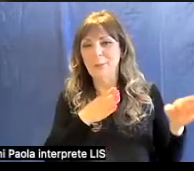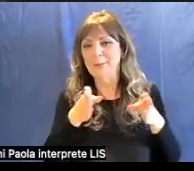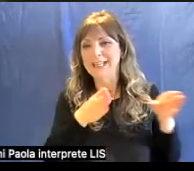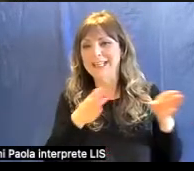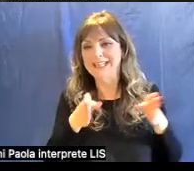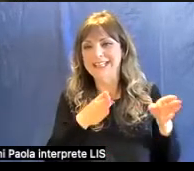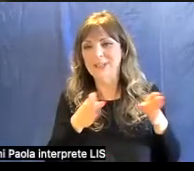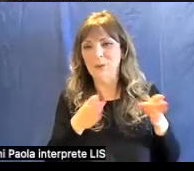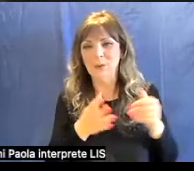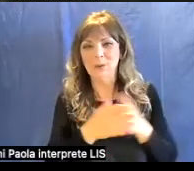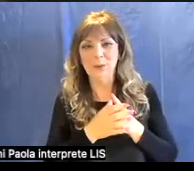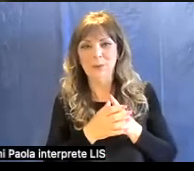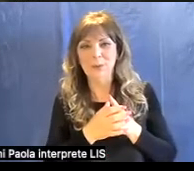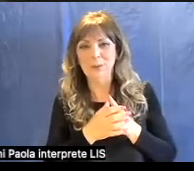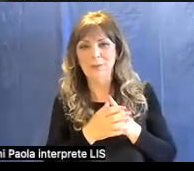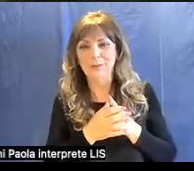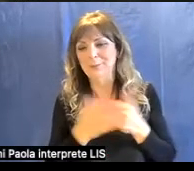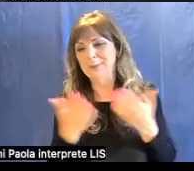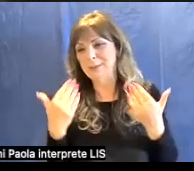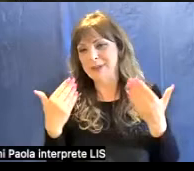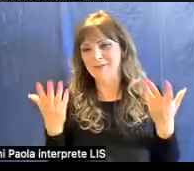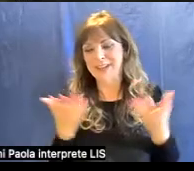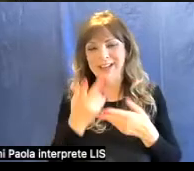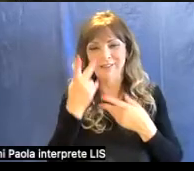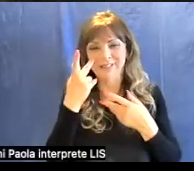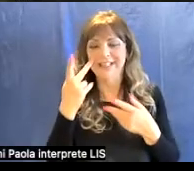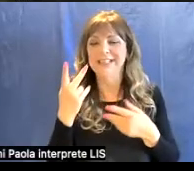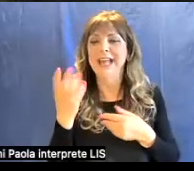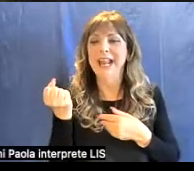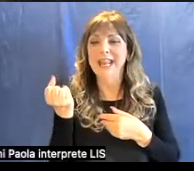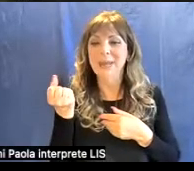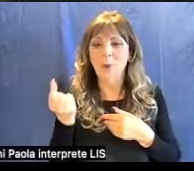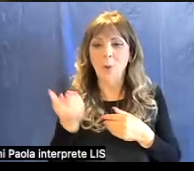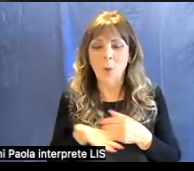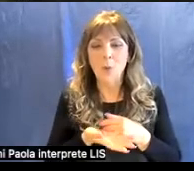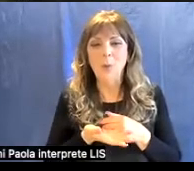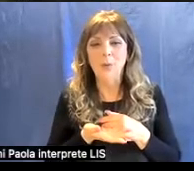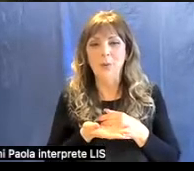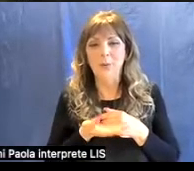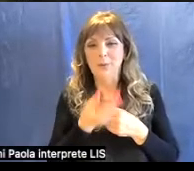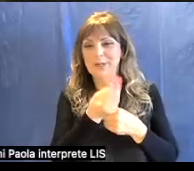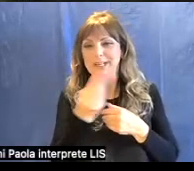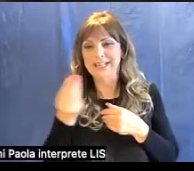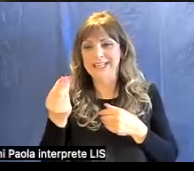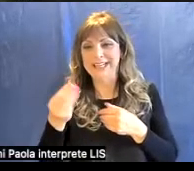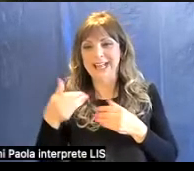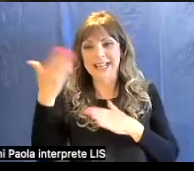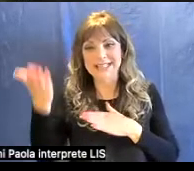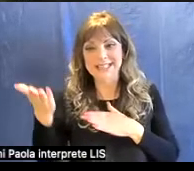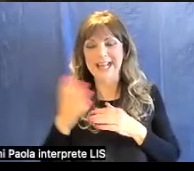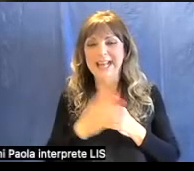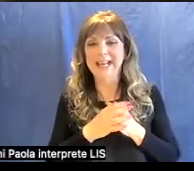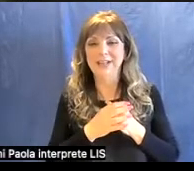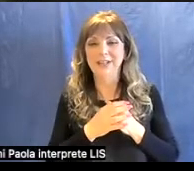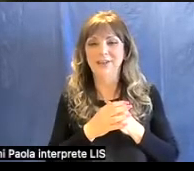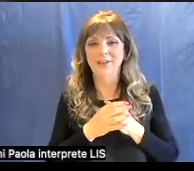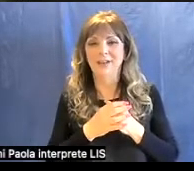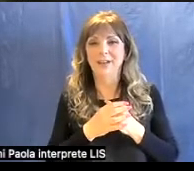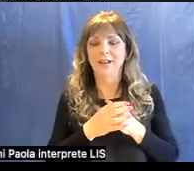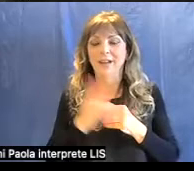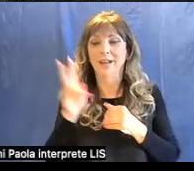primaverile, vedete con i limoni esposti all'esterno. La villa